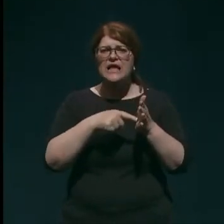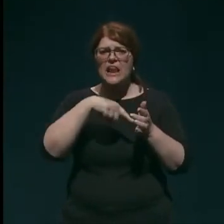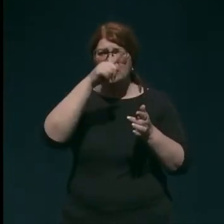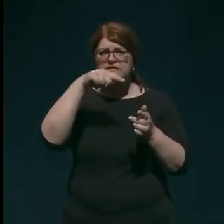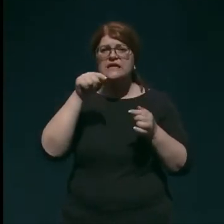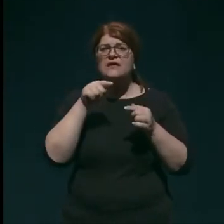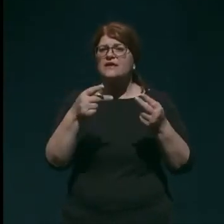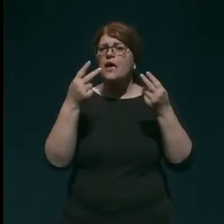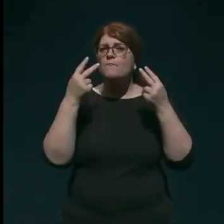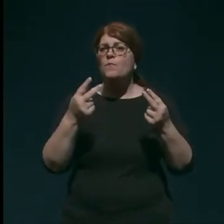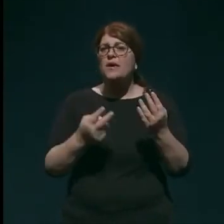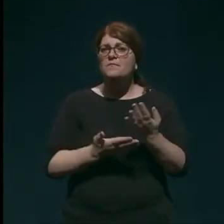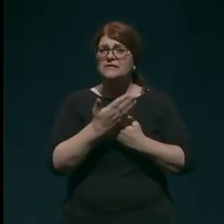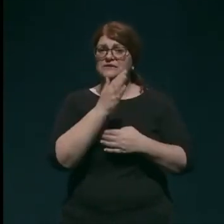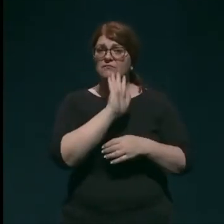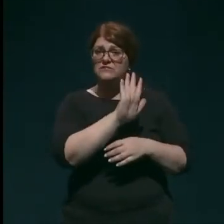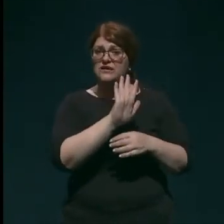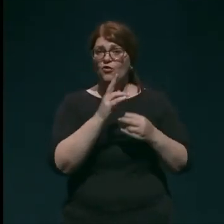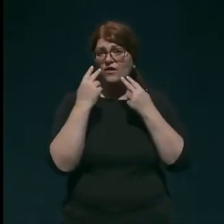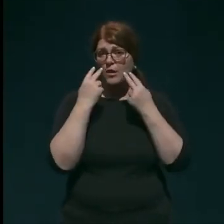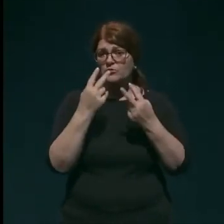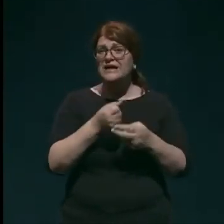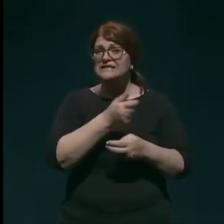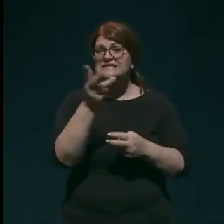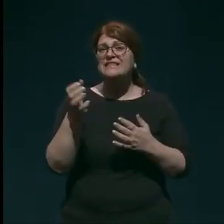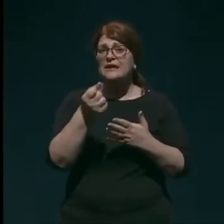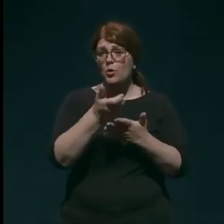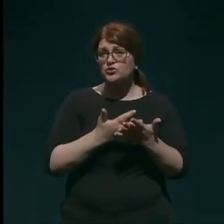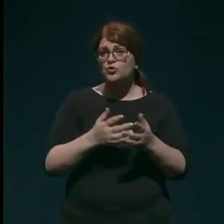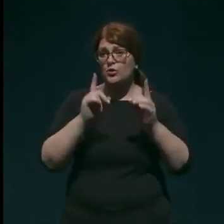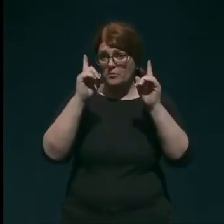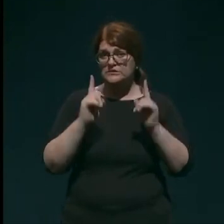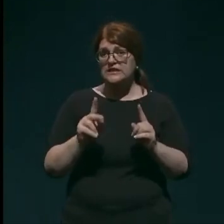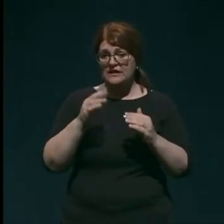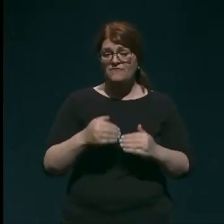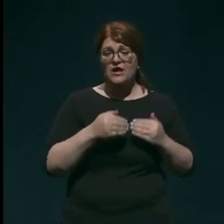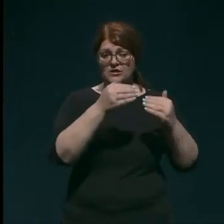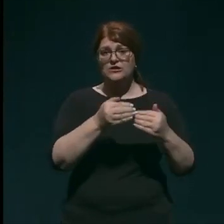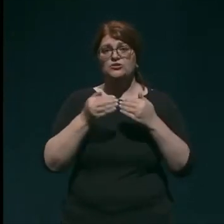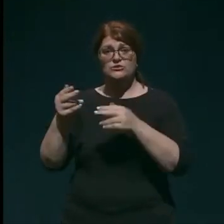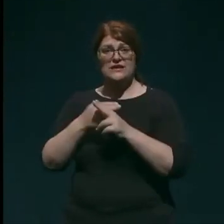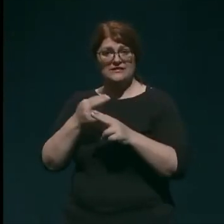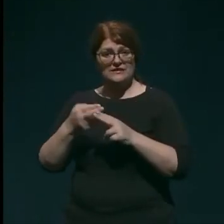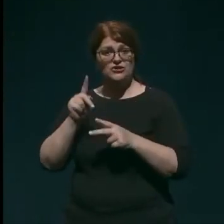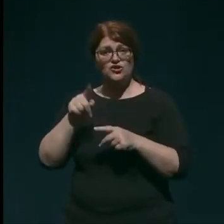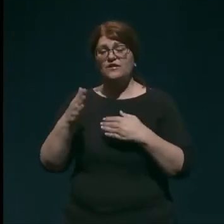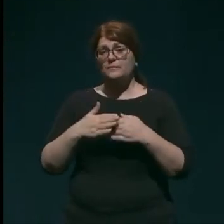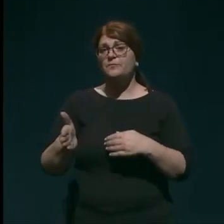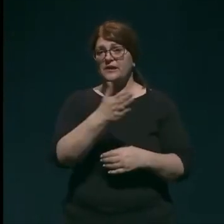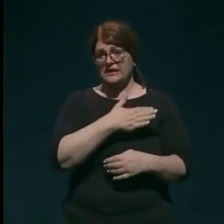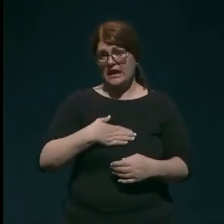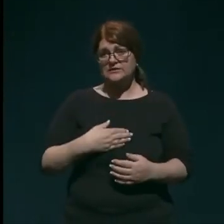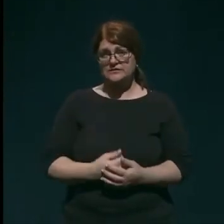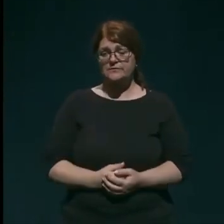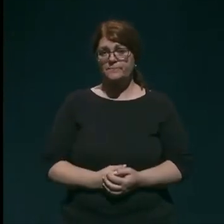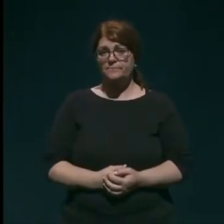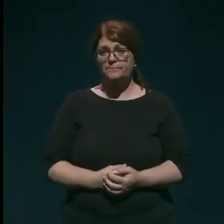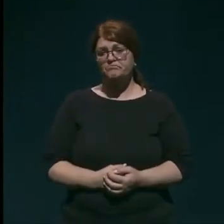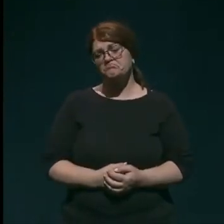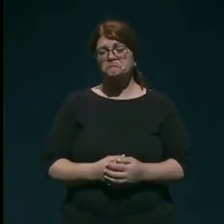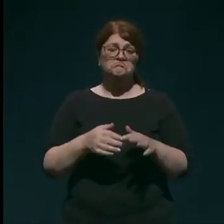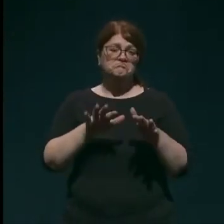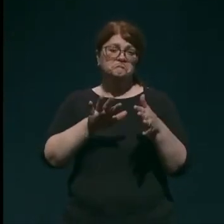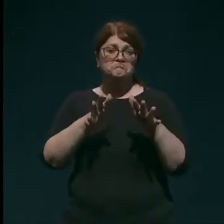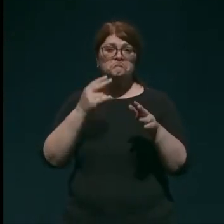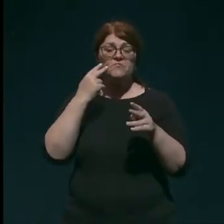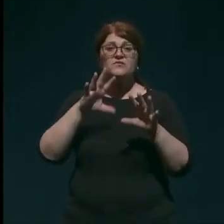iz epidemiološkega vidika, s katerem ocenjujemo stanje v sosednjih državah in tudi pri nas. Tako na oko se vidite